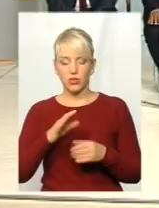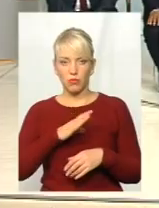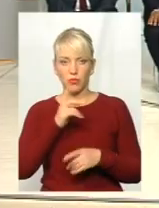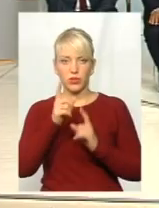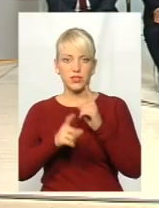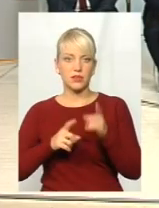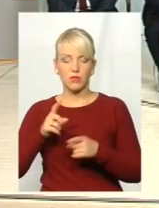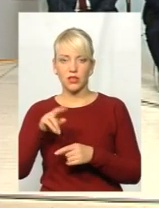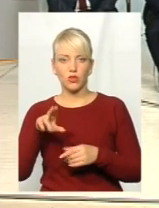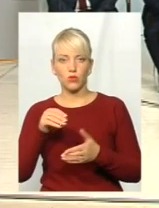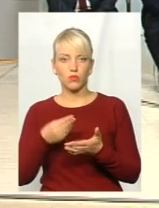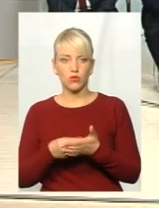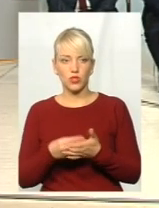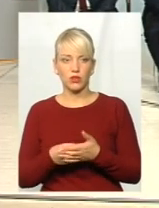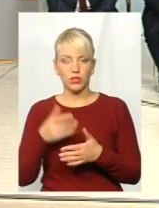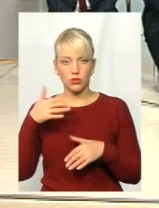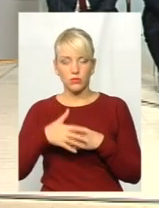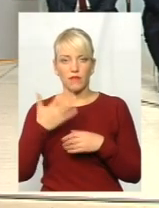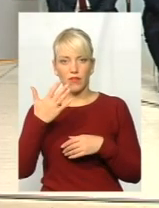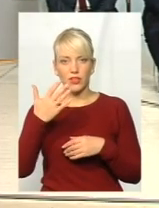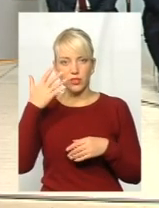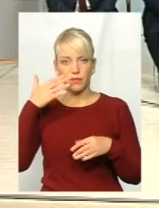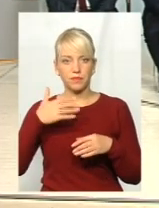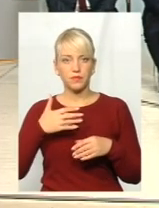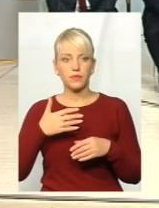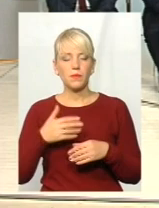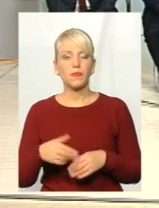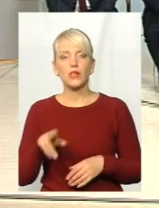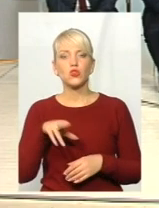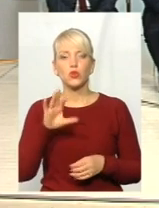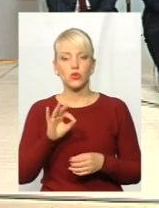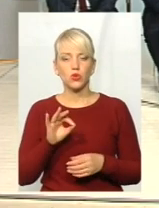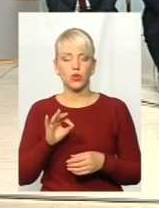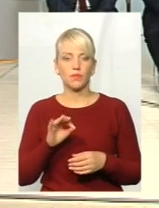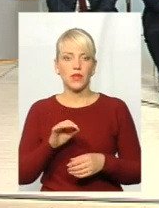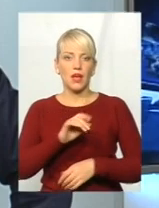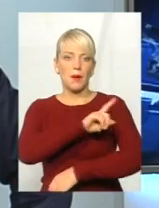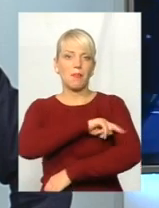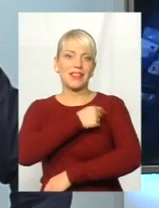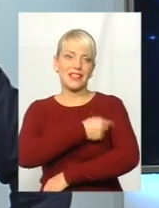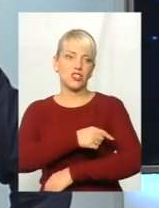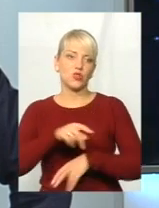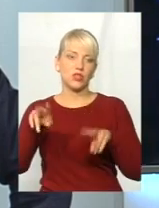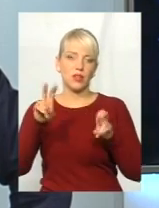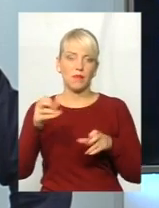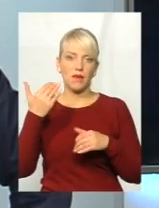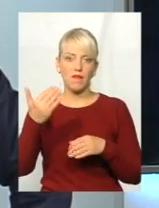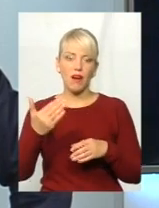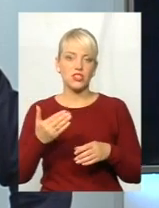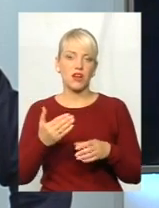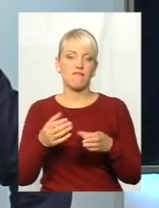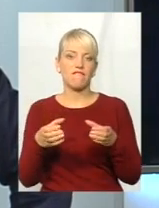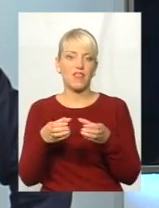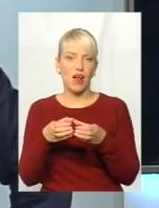Зрозуміла ваша позиція, Іван Ярославович. Щодо депутатських запитів, продовження, зокрема, медичної теми, ваша фракція